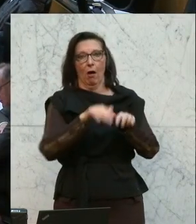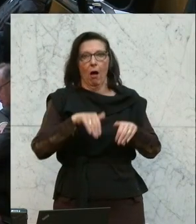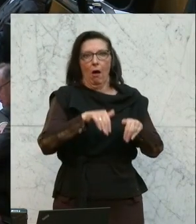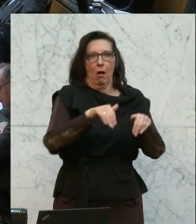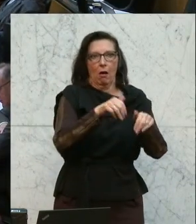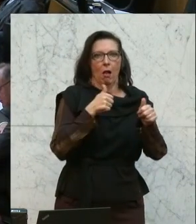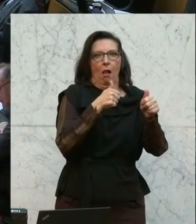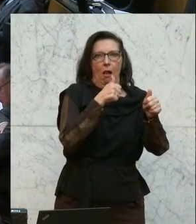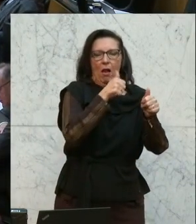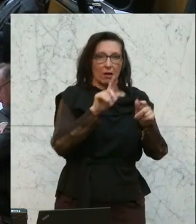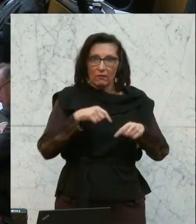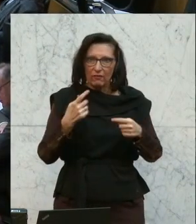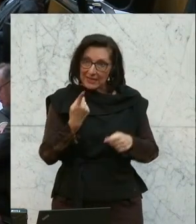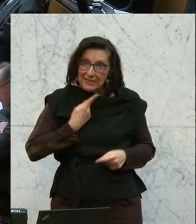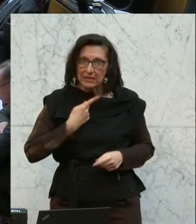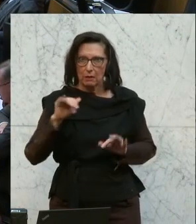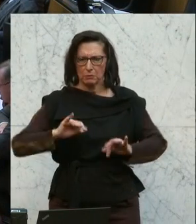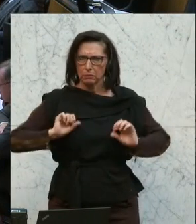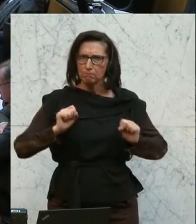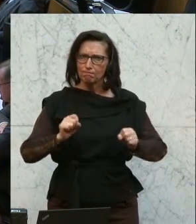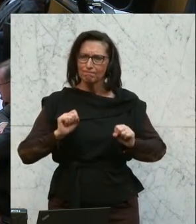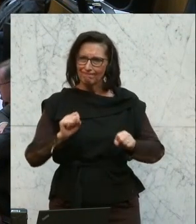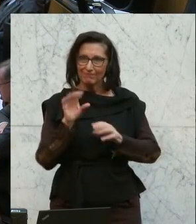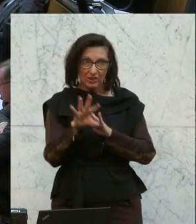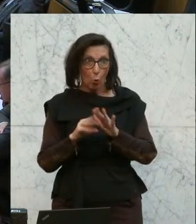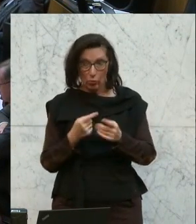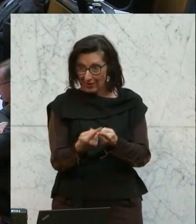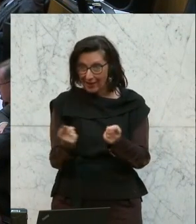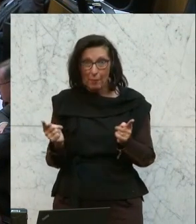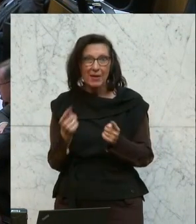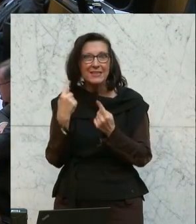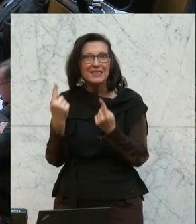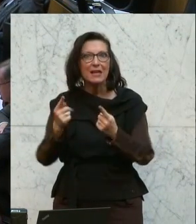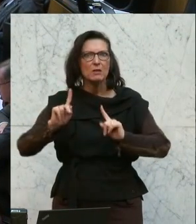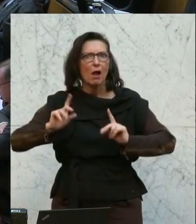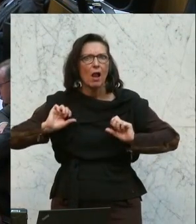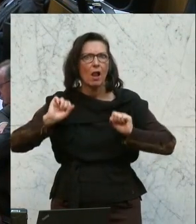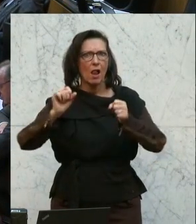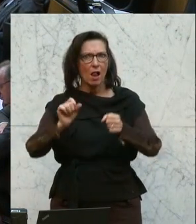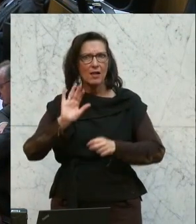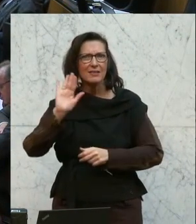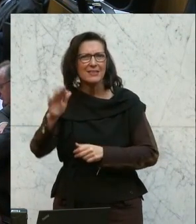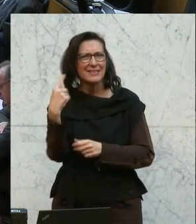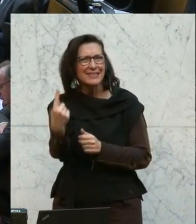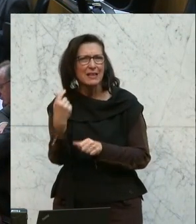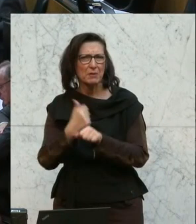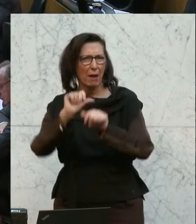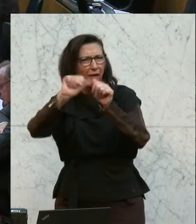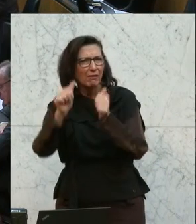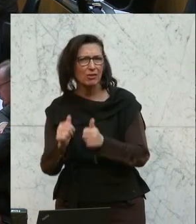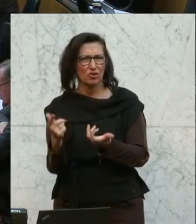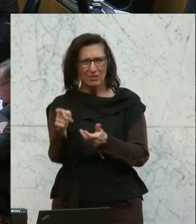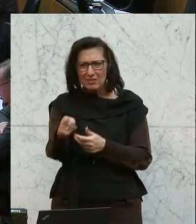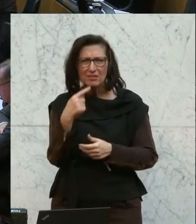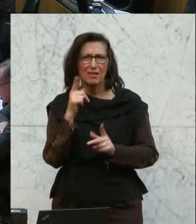Europa. Weil unsere Unternehmen sollen diese Entwicklung gestalten, vorantreiben. Unsere Unternehmen sollen festlegen, wie ein